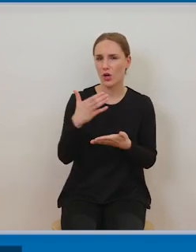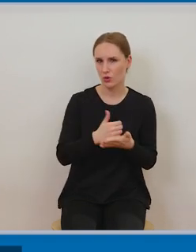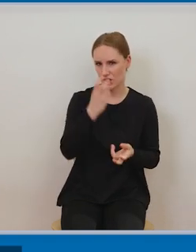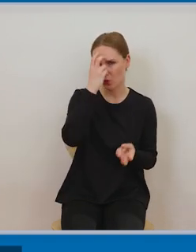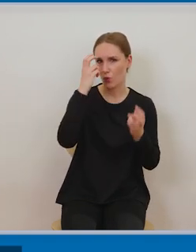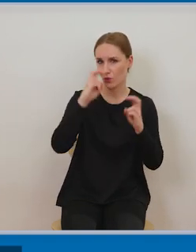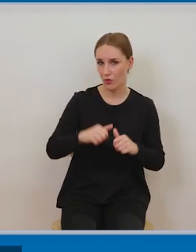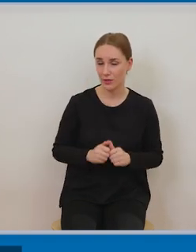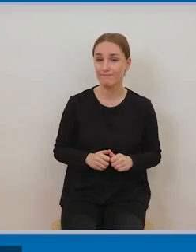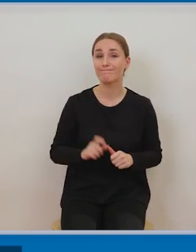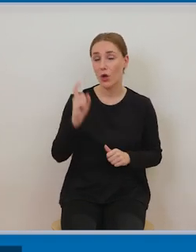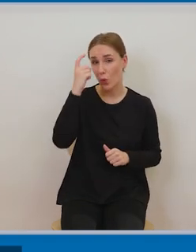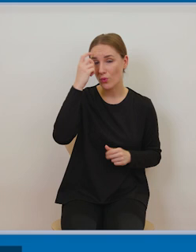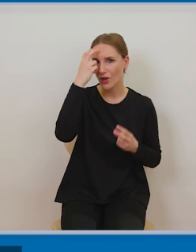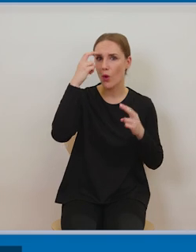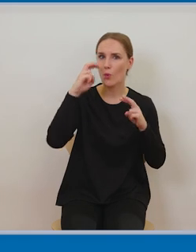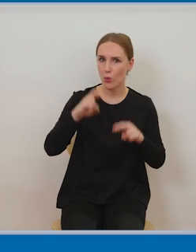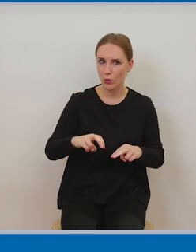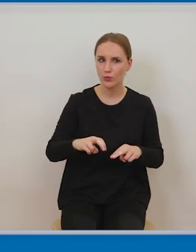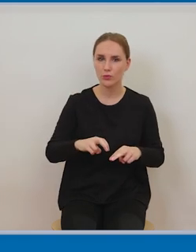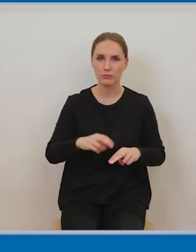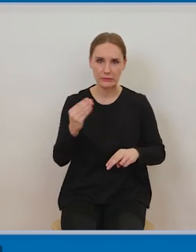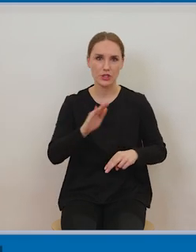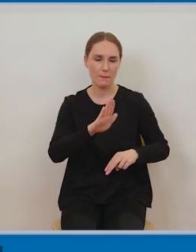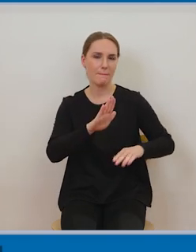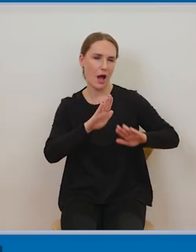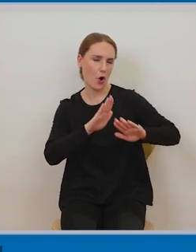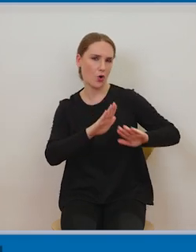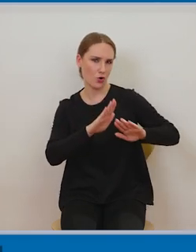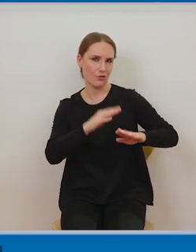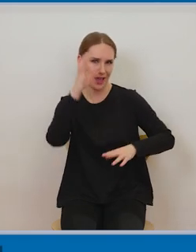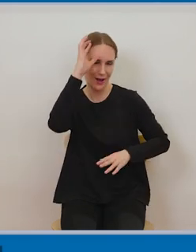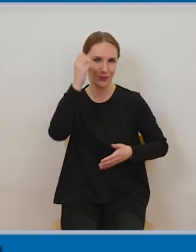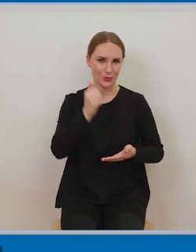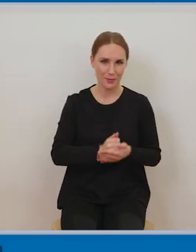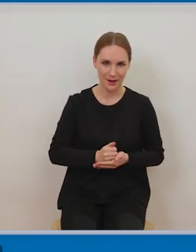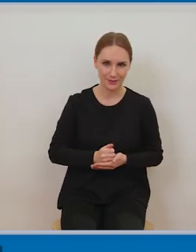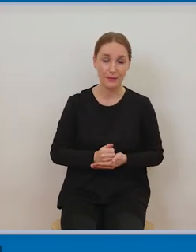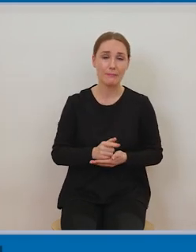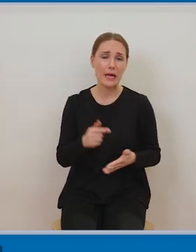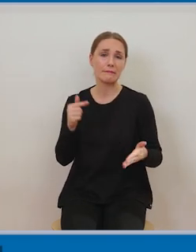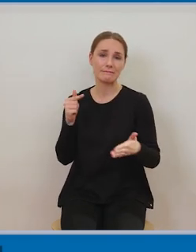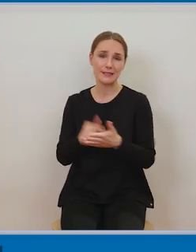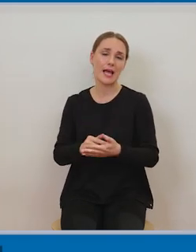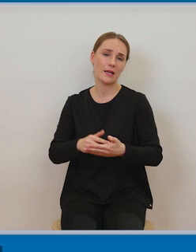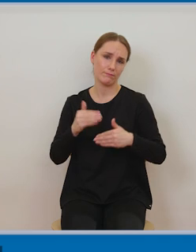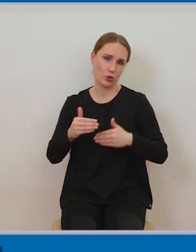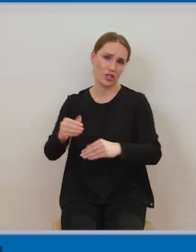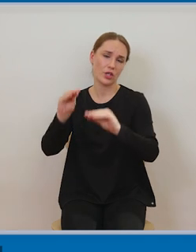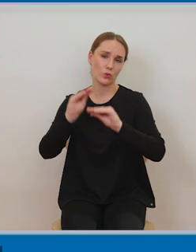to szczególnie tych procesów edukacyjnych które są adresowane czy